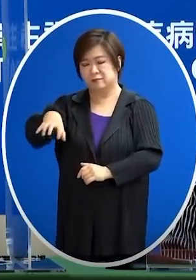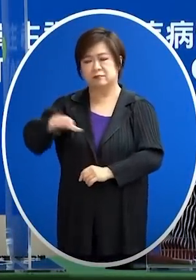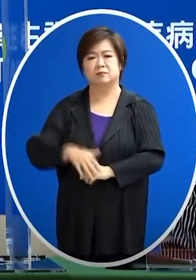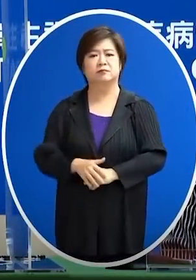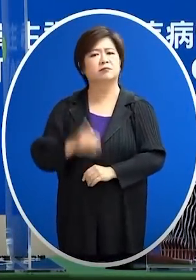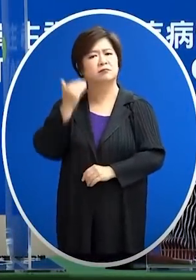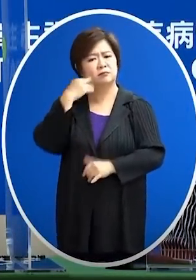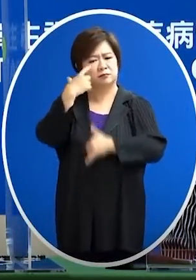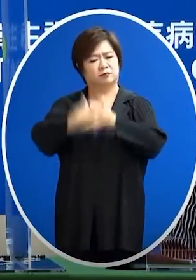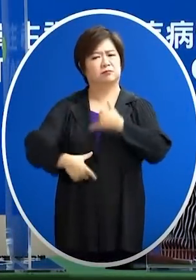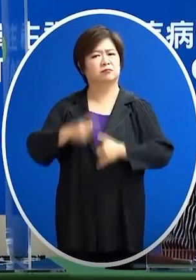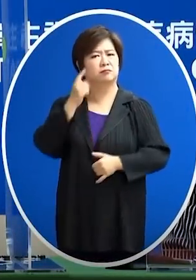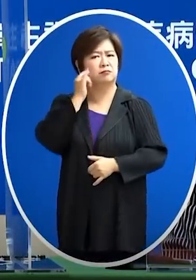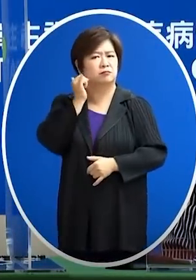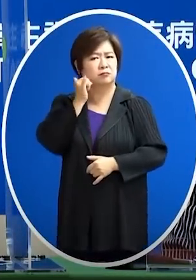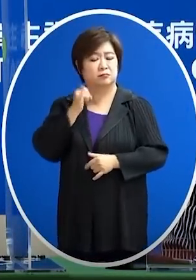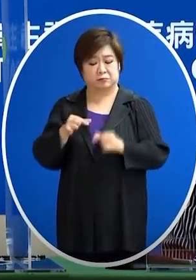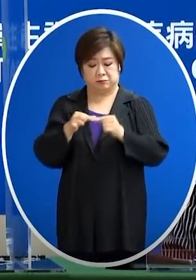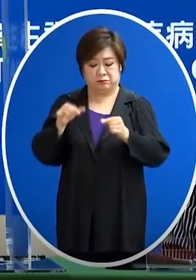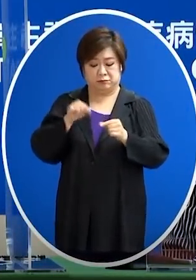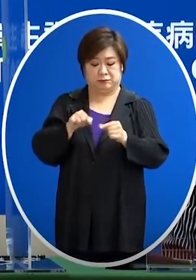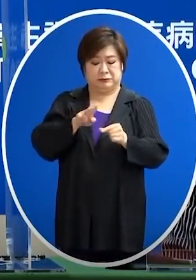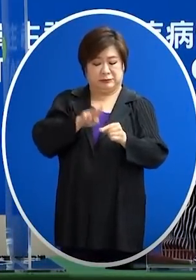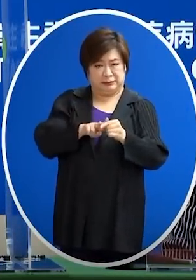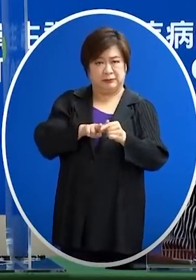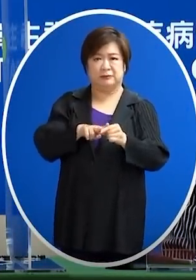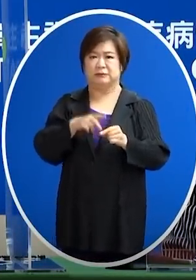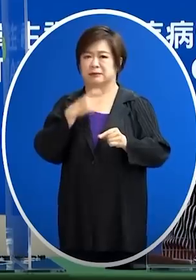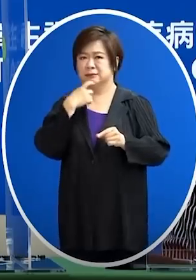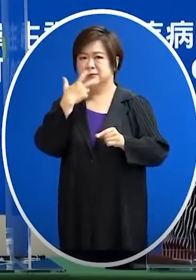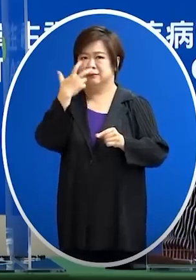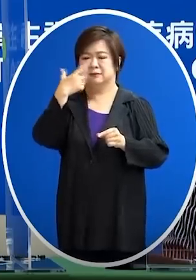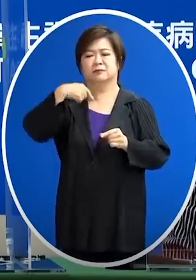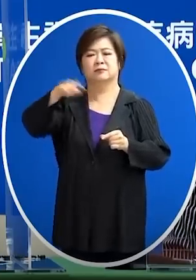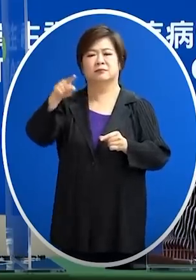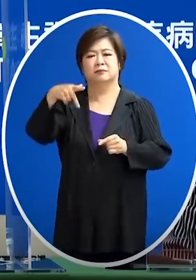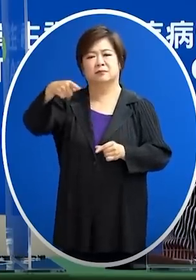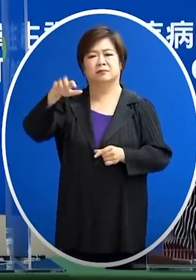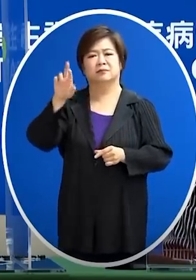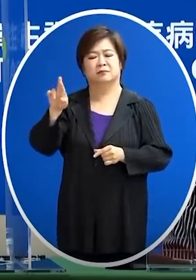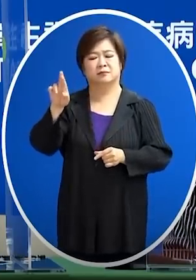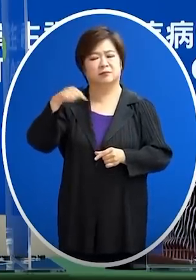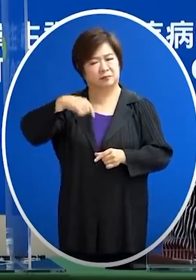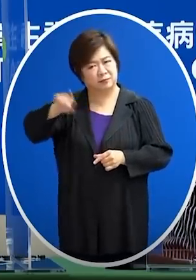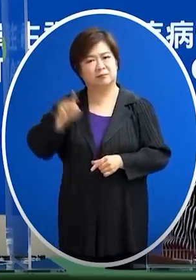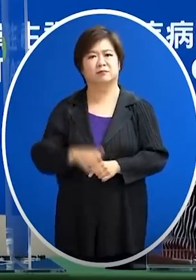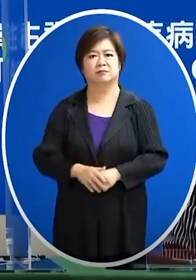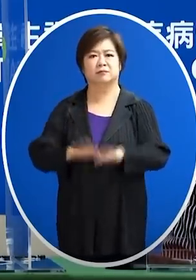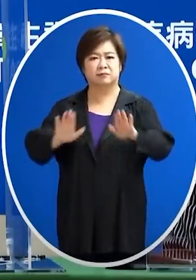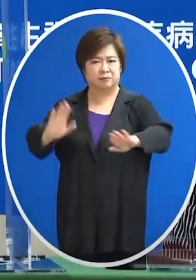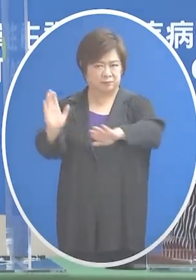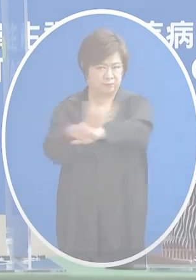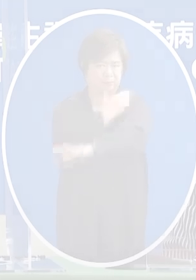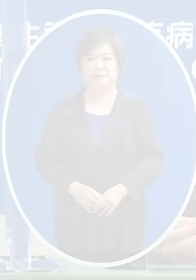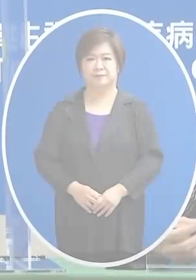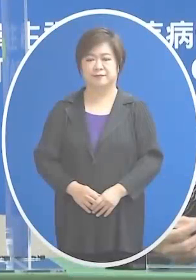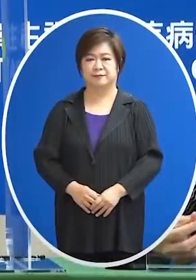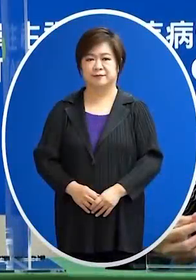說沒有症狀 需要快栽陽性才可以採檢PCR那今天就從今天就開始